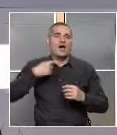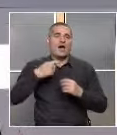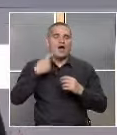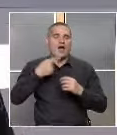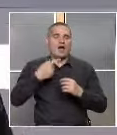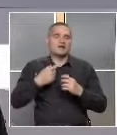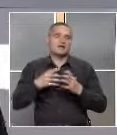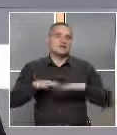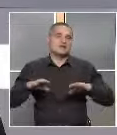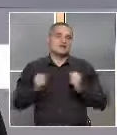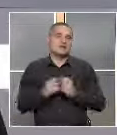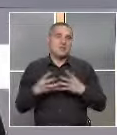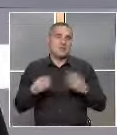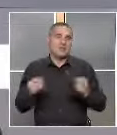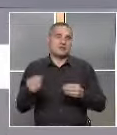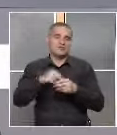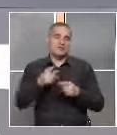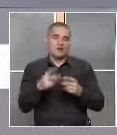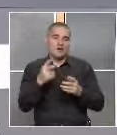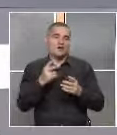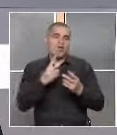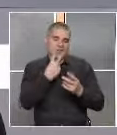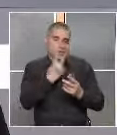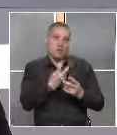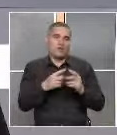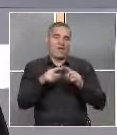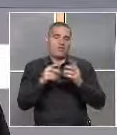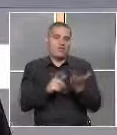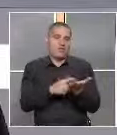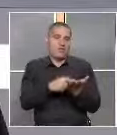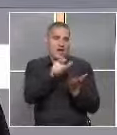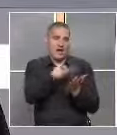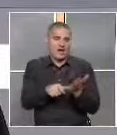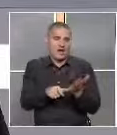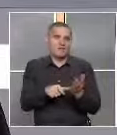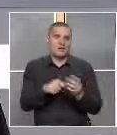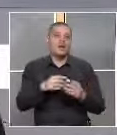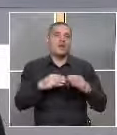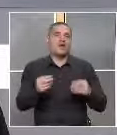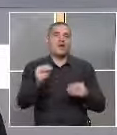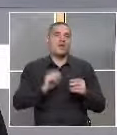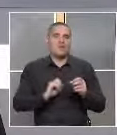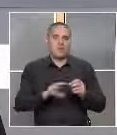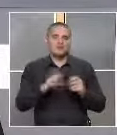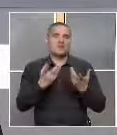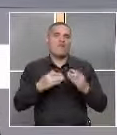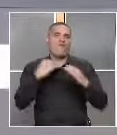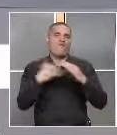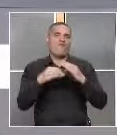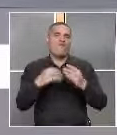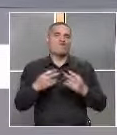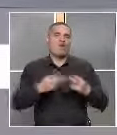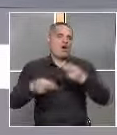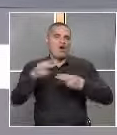Децата стоят безучастни, просто наблюдават екрана и си пускат някакви видеоклипчета, които дори не са и